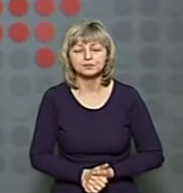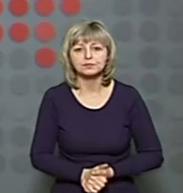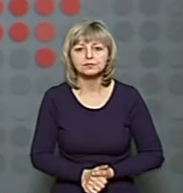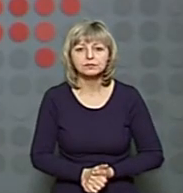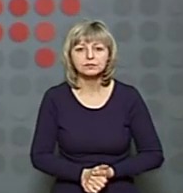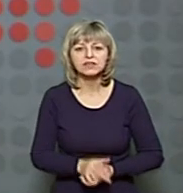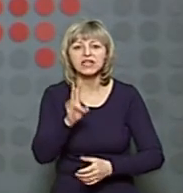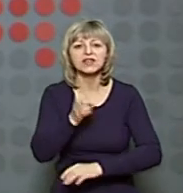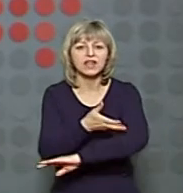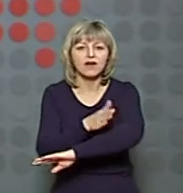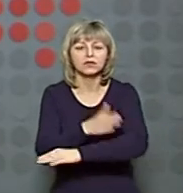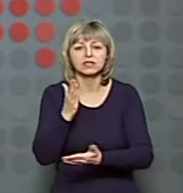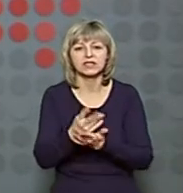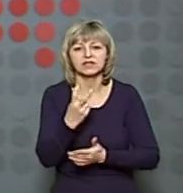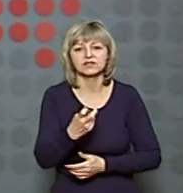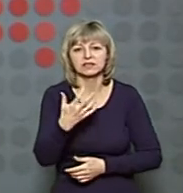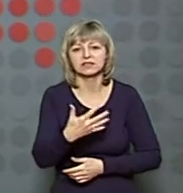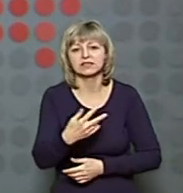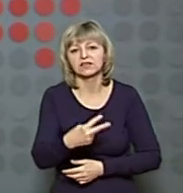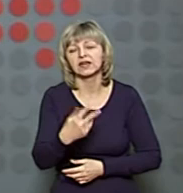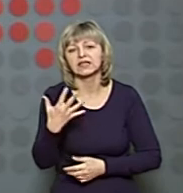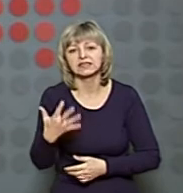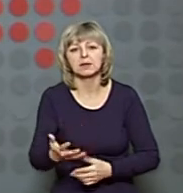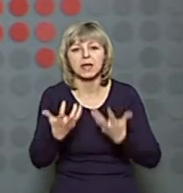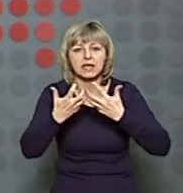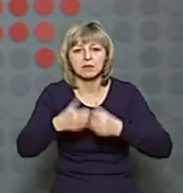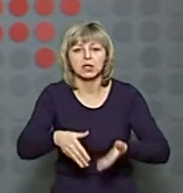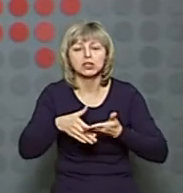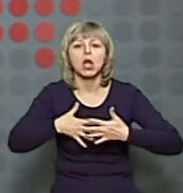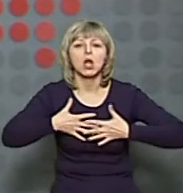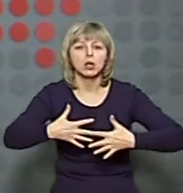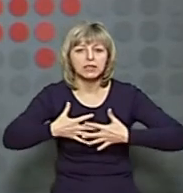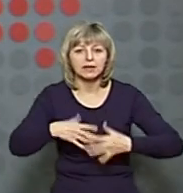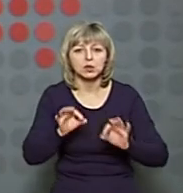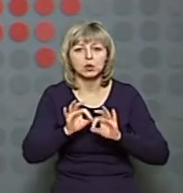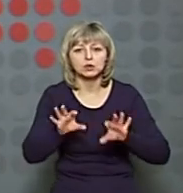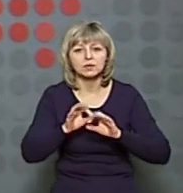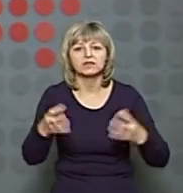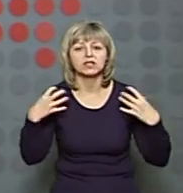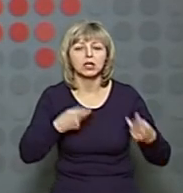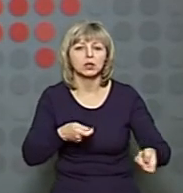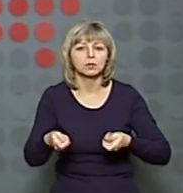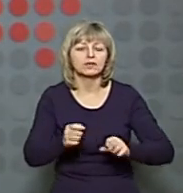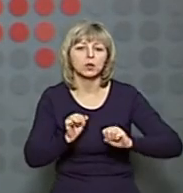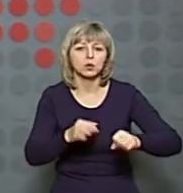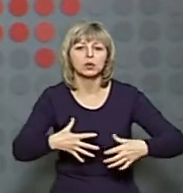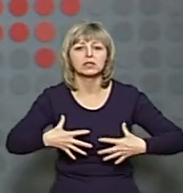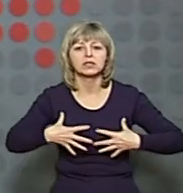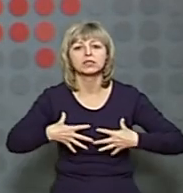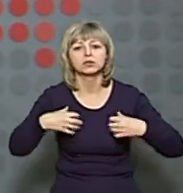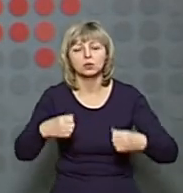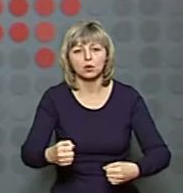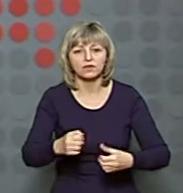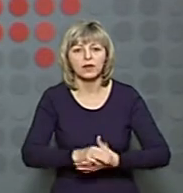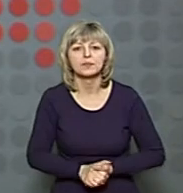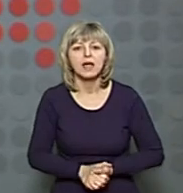На Волині є 225 апаратів штучної вентиляції легень. Розповів Суспільному начальник управління охорони здоров'я Волинської ОДА Ігор